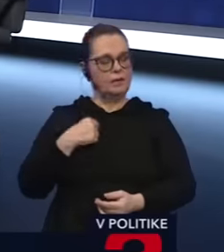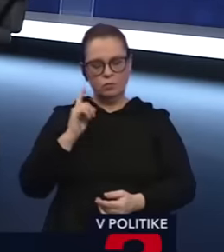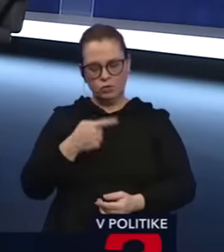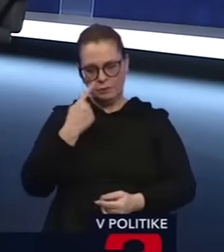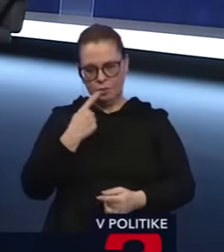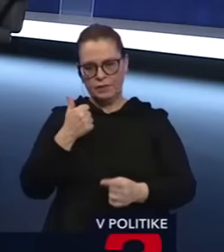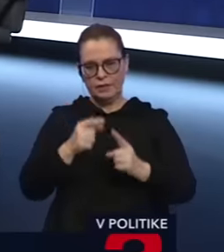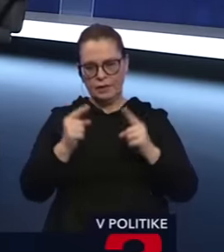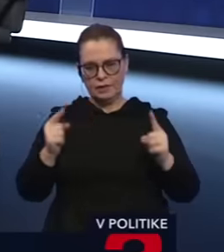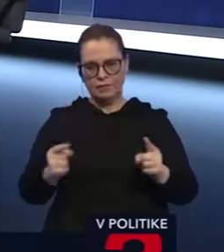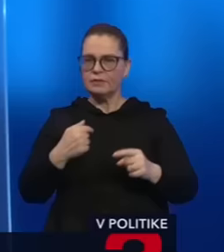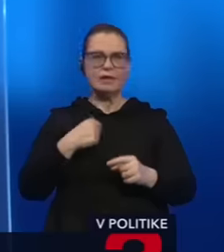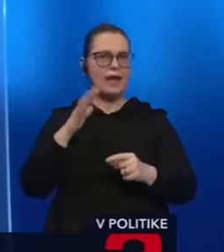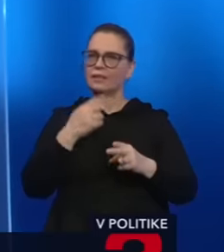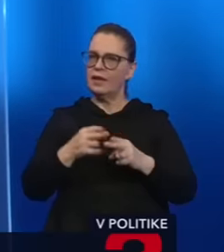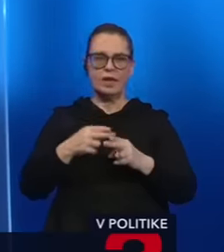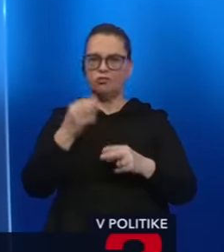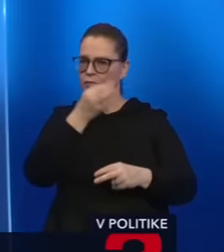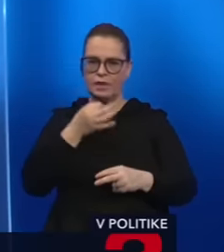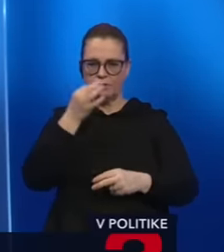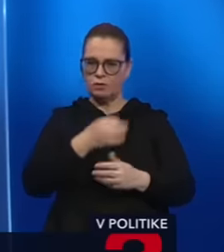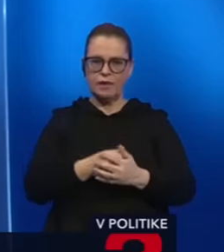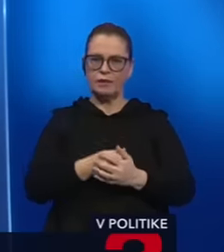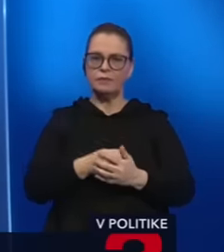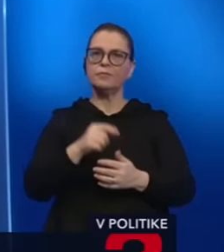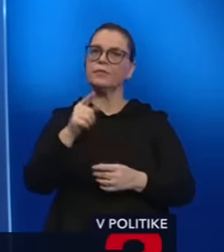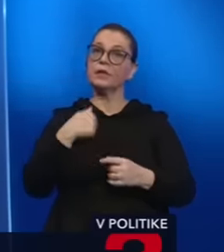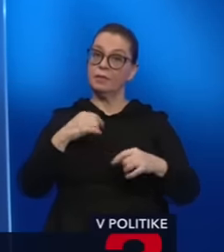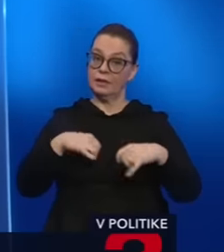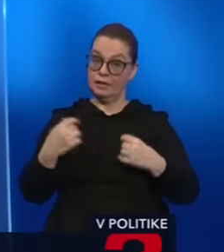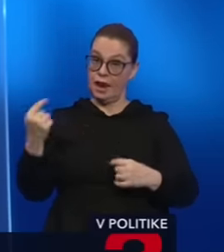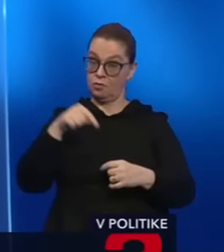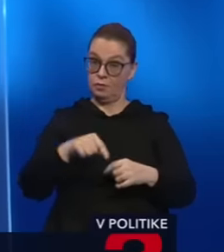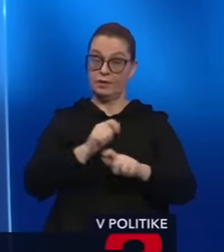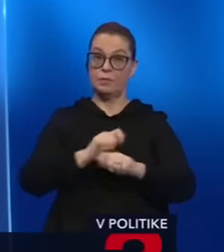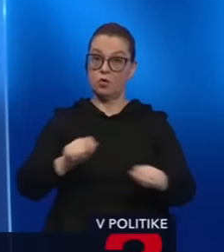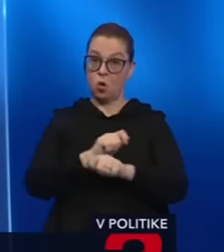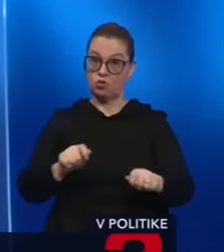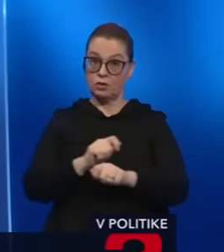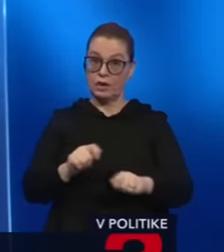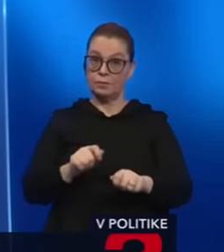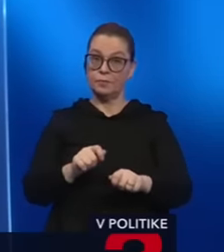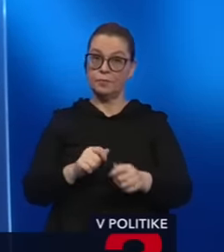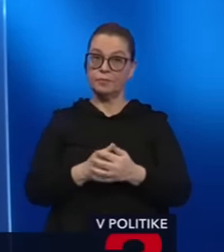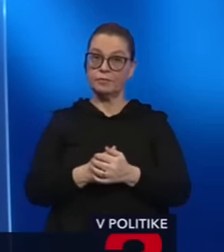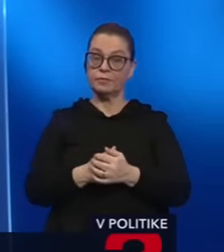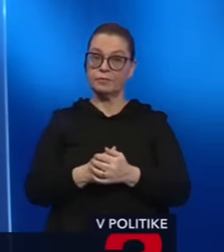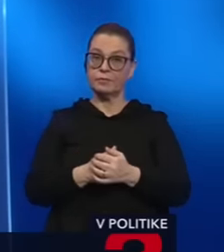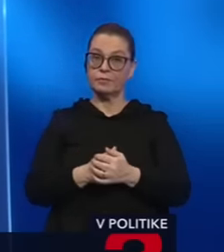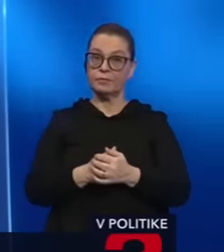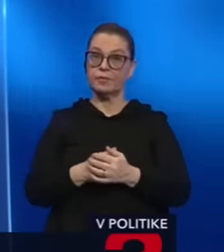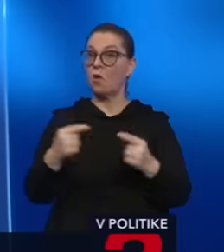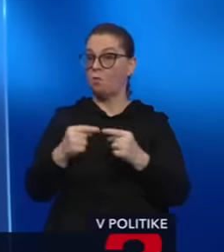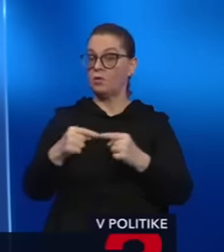Ja teraz nereším to testovanie. Ja rieším to, že si teraz predstavte, že my ráno by sme rozhodli, že drahí poslanci